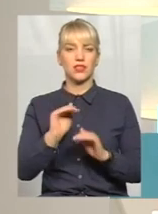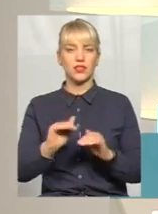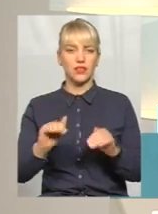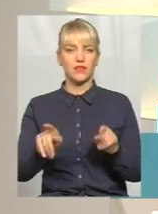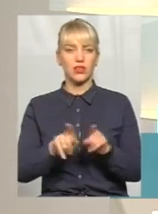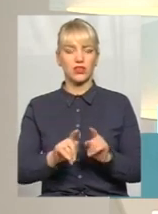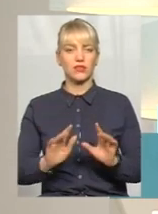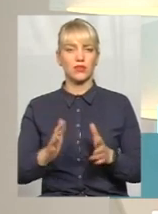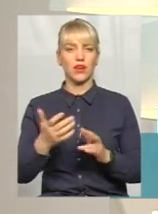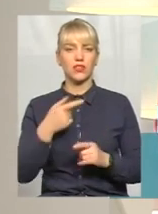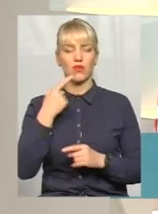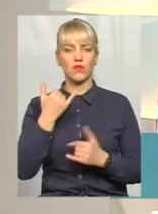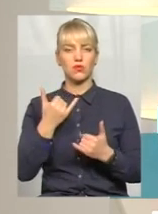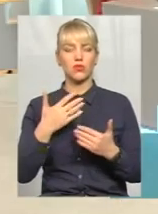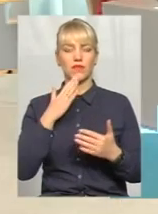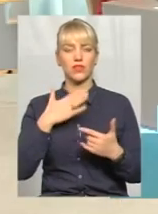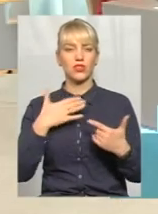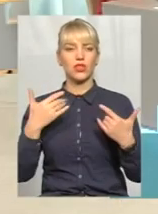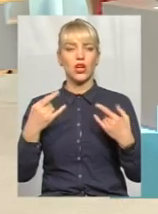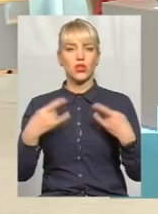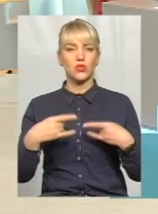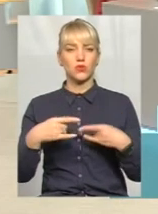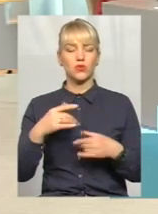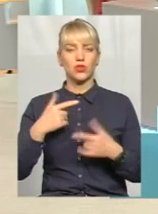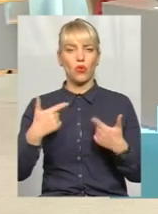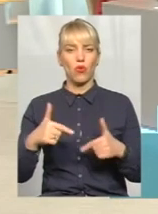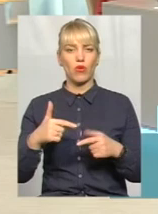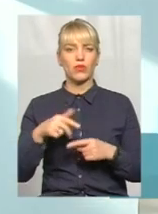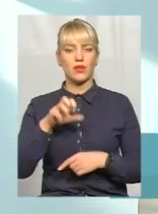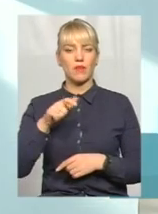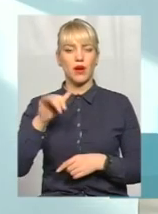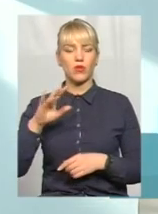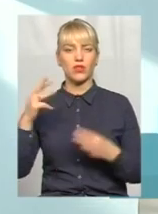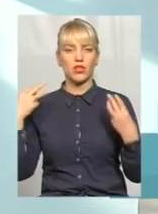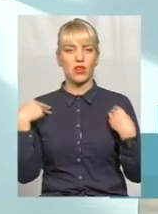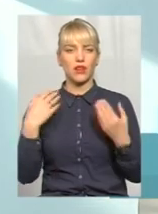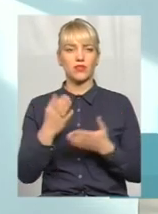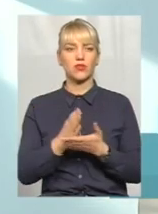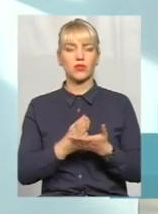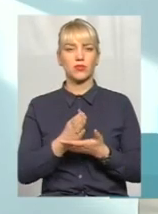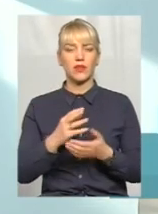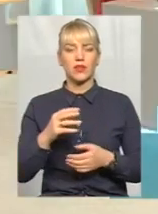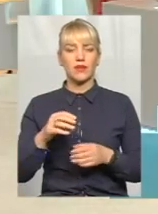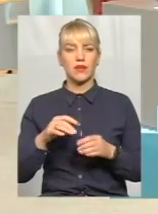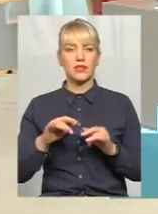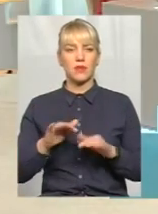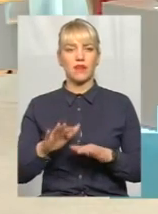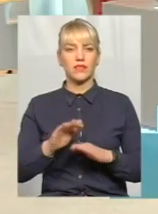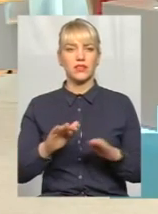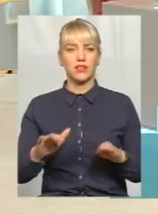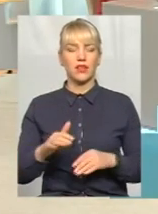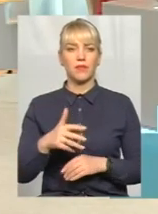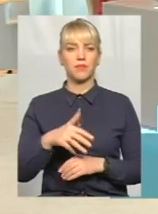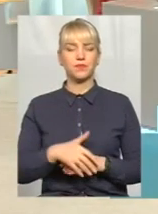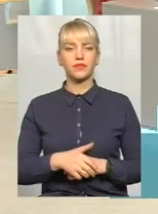сьогодні у цій студії. І наша гость сьогодні Ніна Магур, начальник служби у справах дітей Хмельницької облдержадміністрації. Добрий вечір. Добрий вечір.